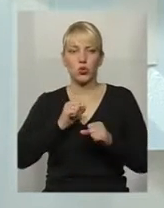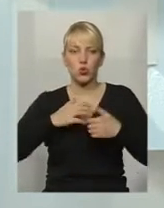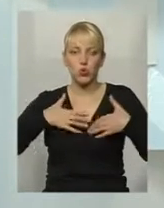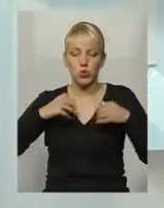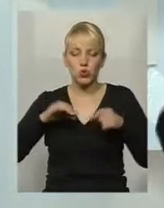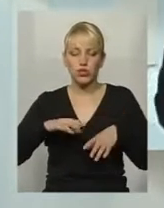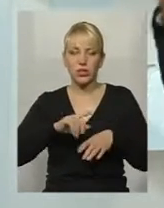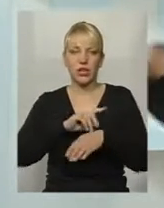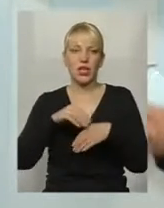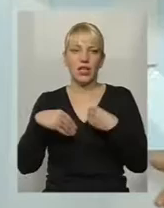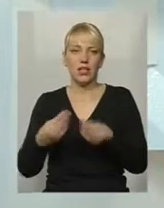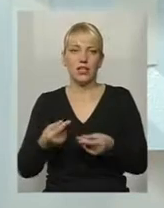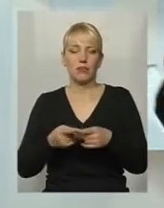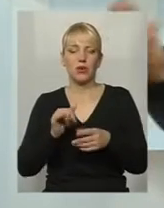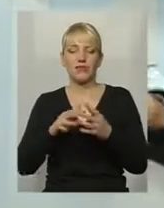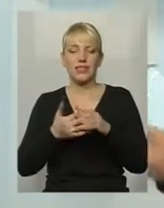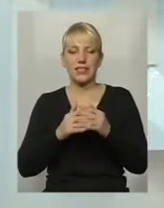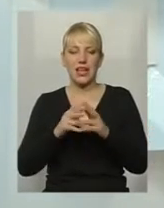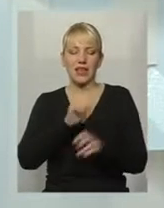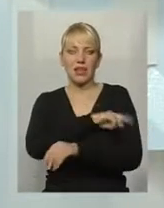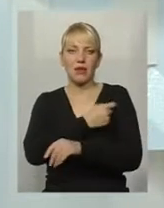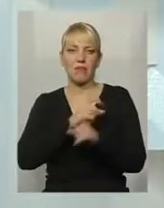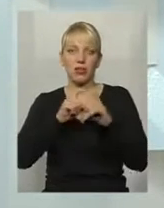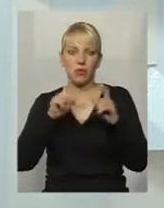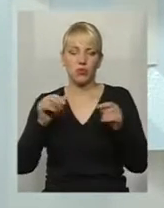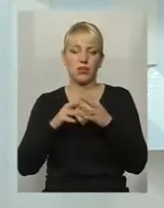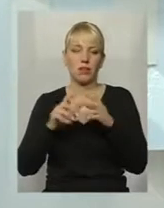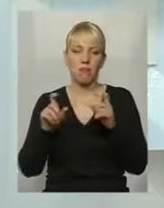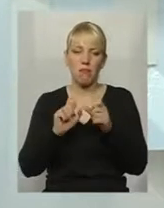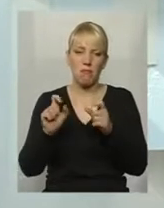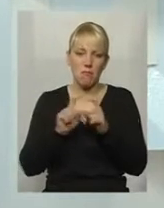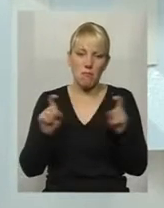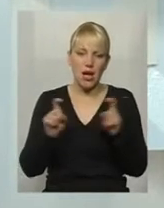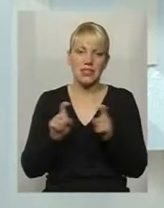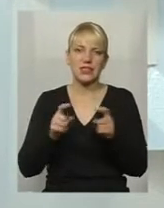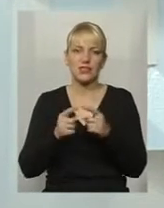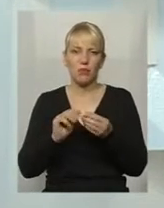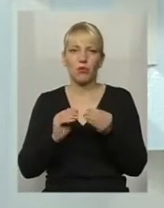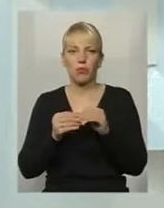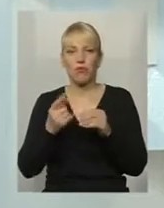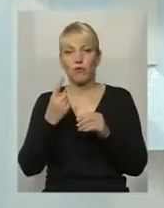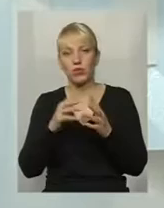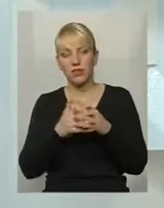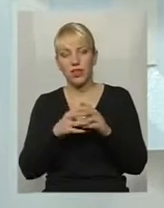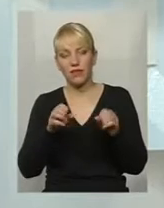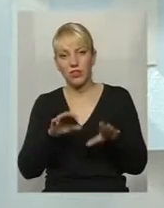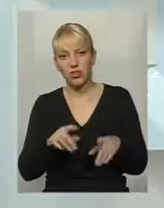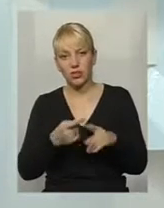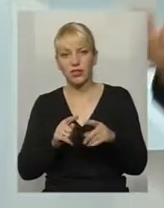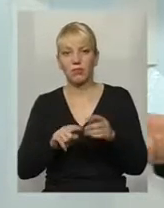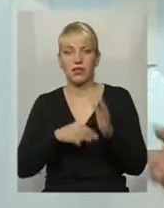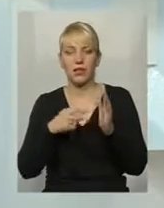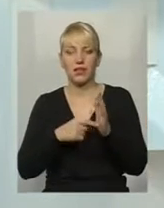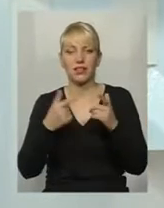в селах, до медпункту, до магазину. Це проблеми, звичайно. В одних селах вирішуються ці питання, де